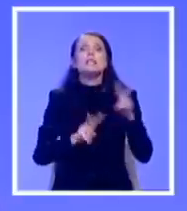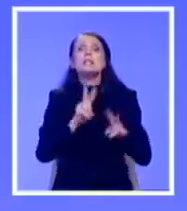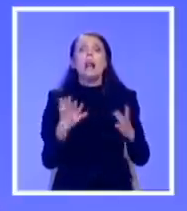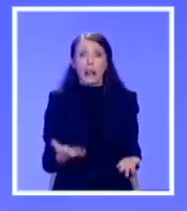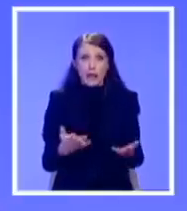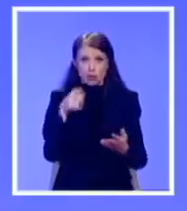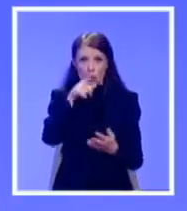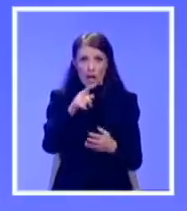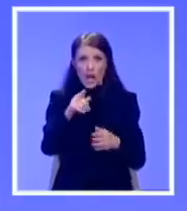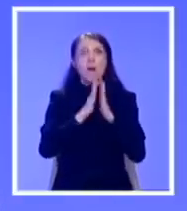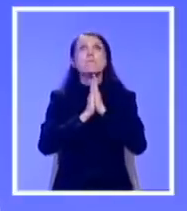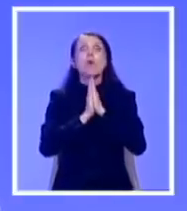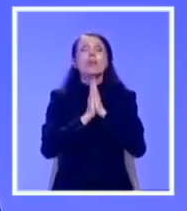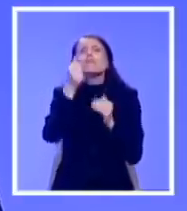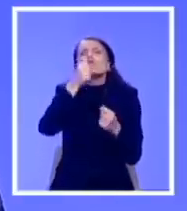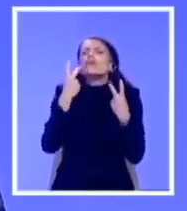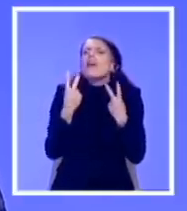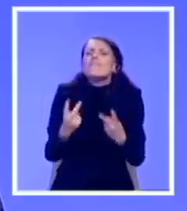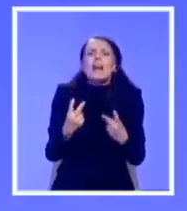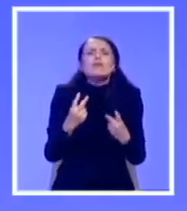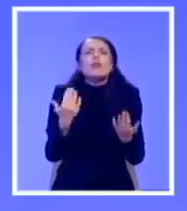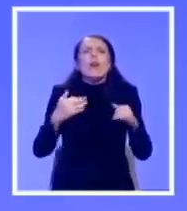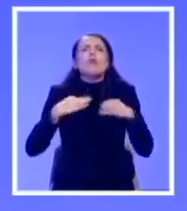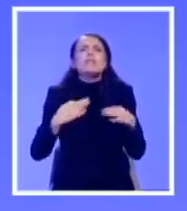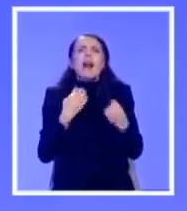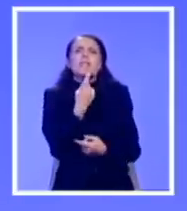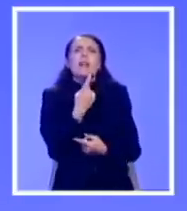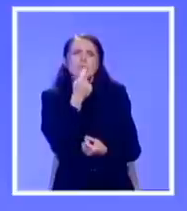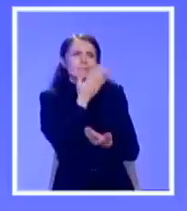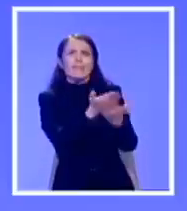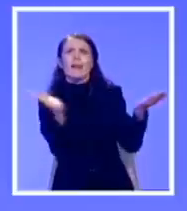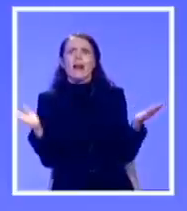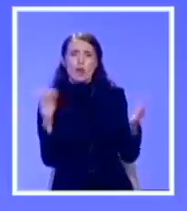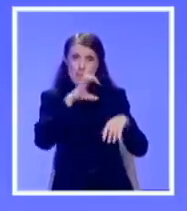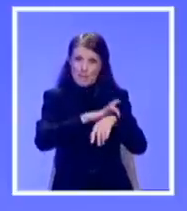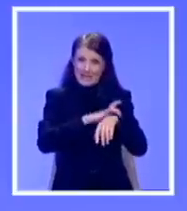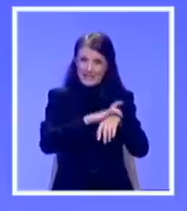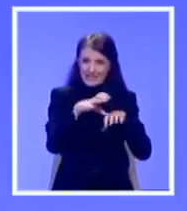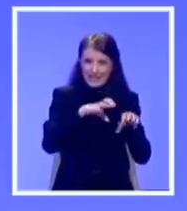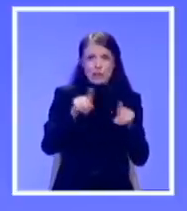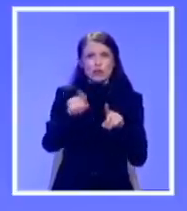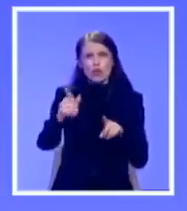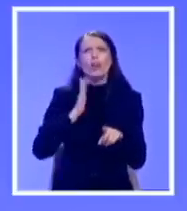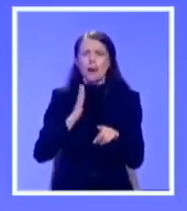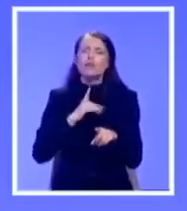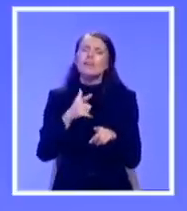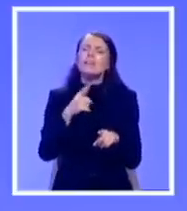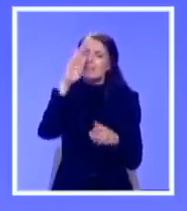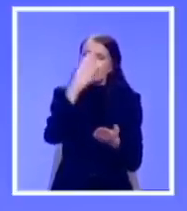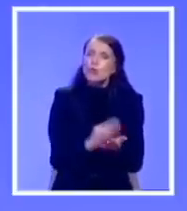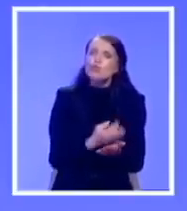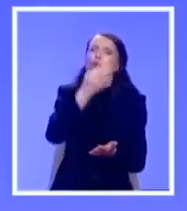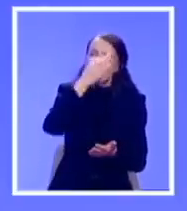to važnije jednoj državi od zdravlja njenih građana? Medicinski radnici i građani zaslužuju drugačije zdravstvo, bolje zdravstvo, ono koje